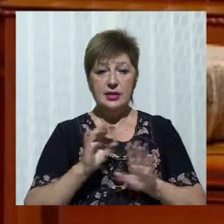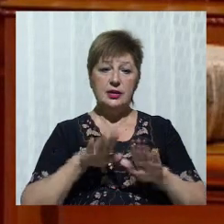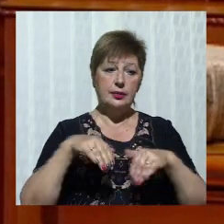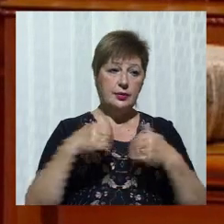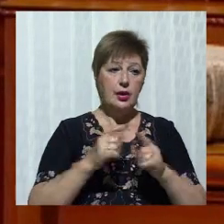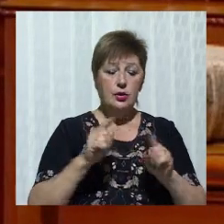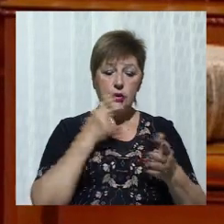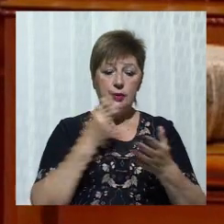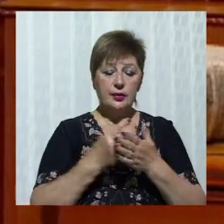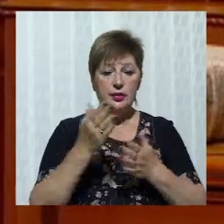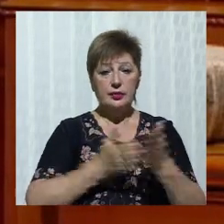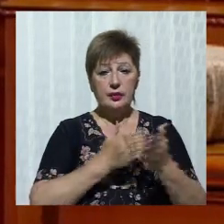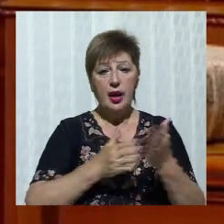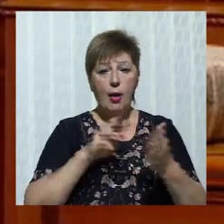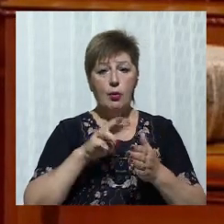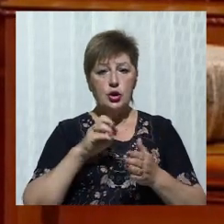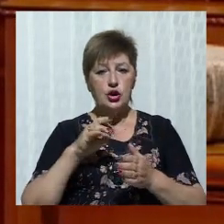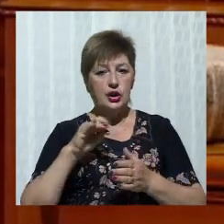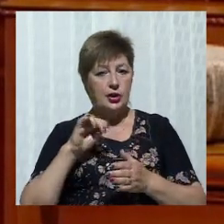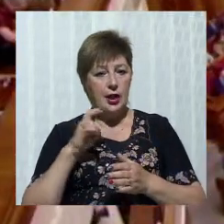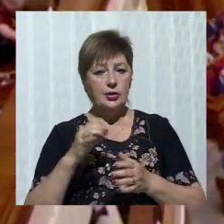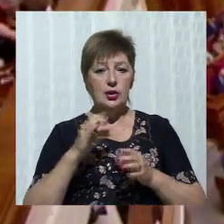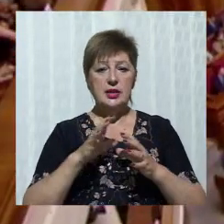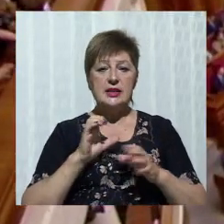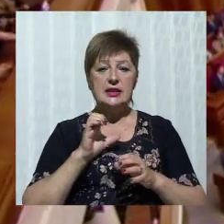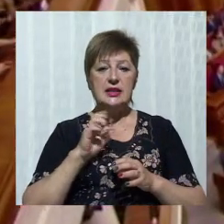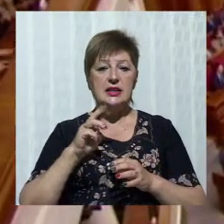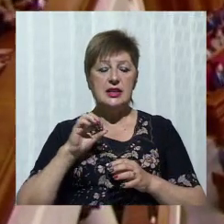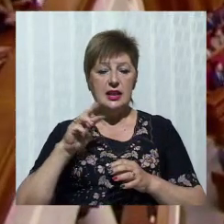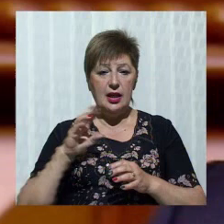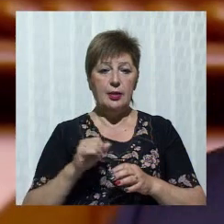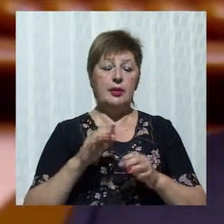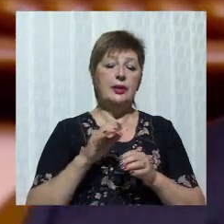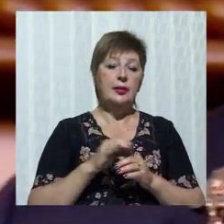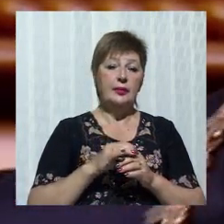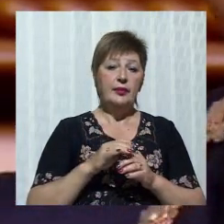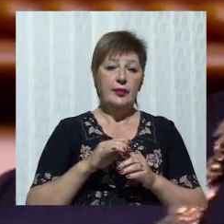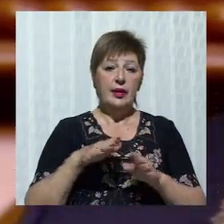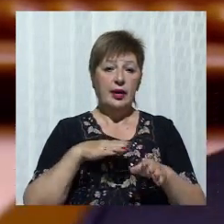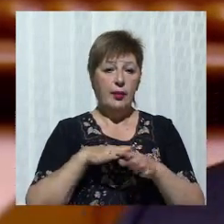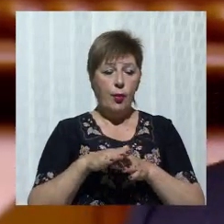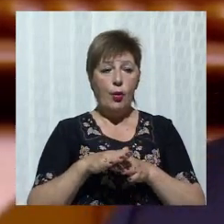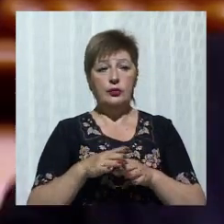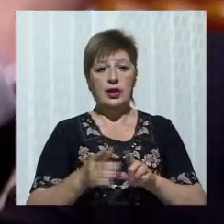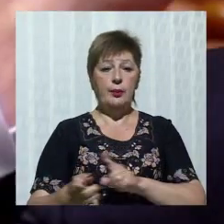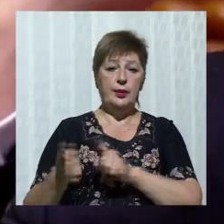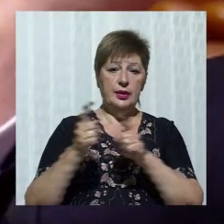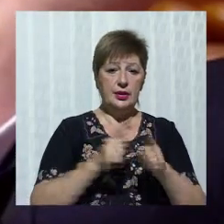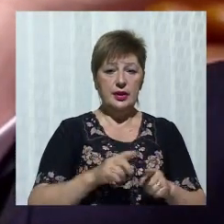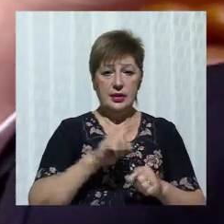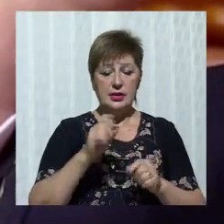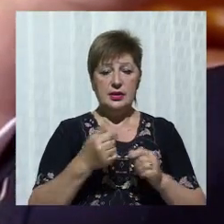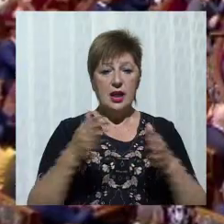що передбачає скасування мажоритарної системи, тобто можливості позапартійним кандидатам бути народними депутатами і повний перехід на вибори за закритими